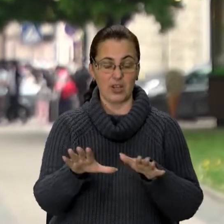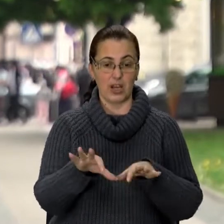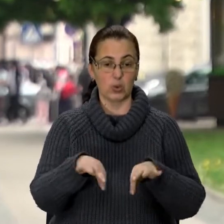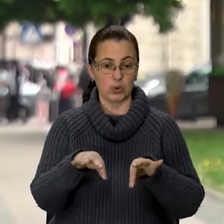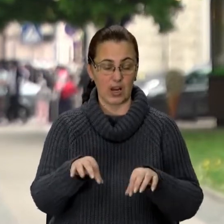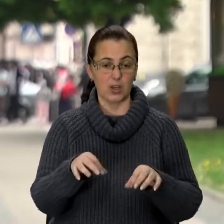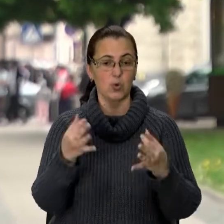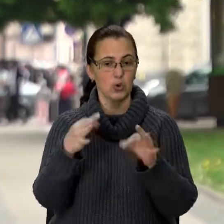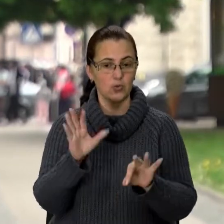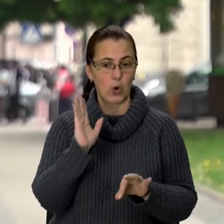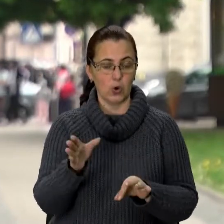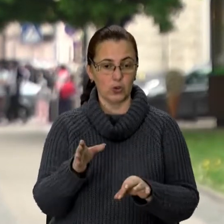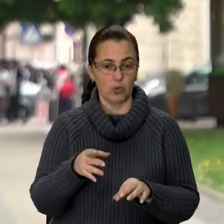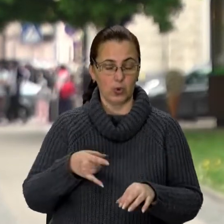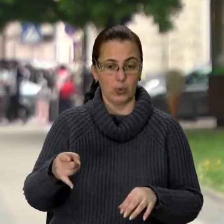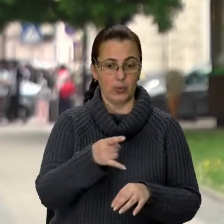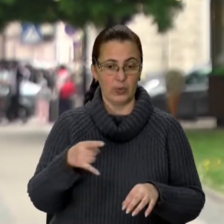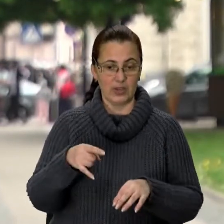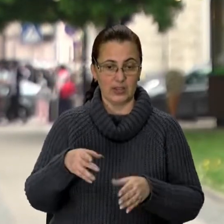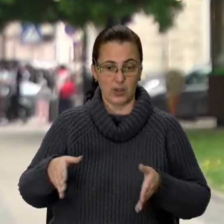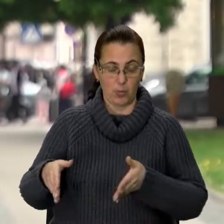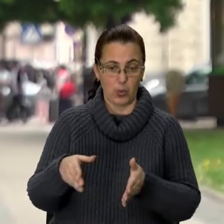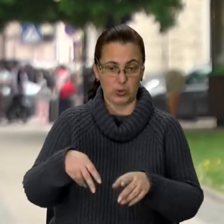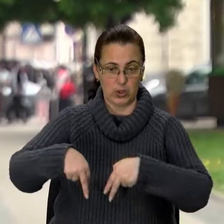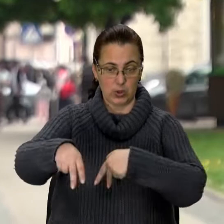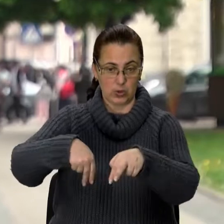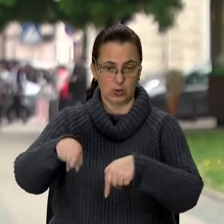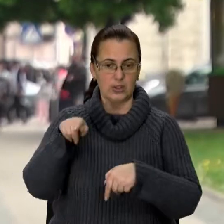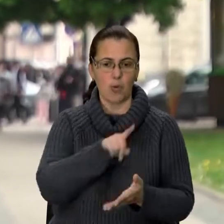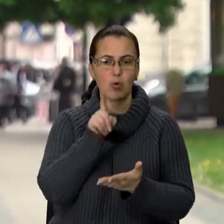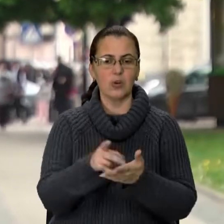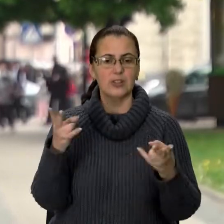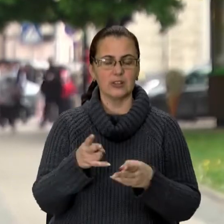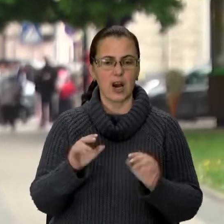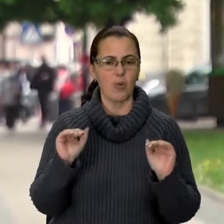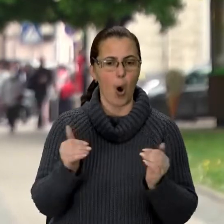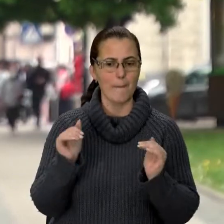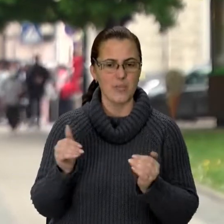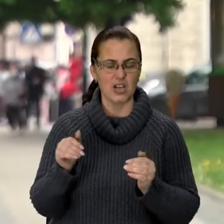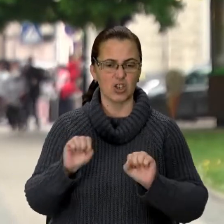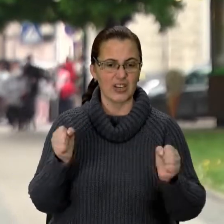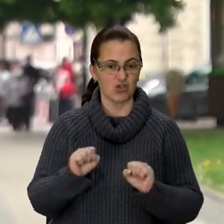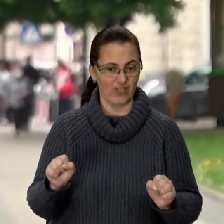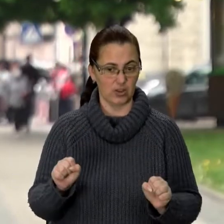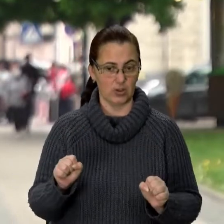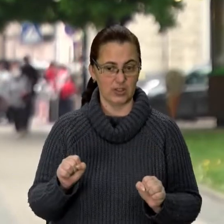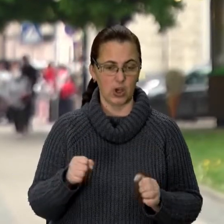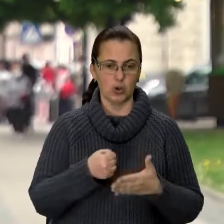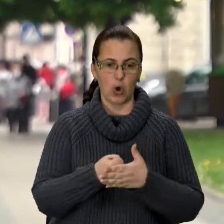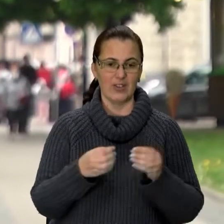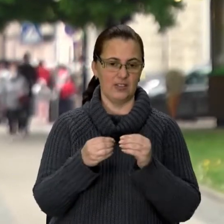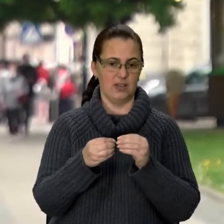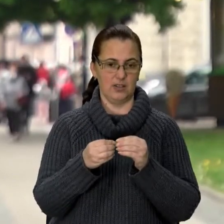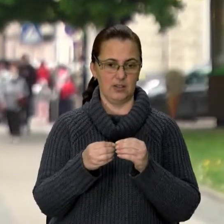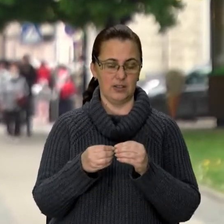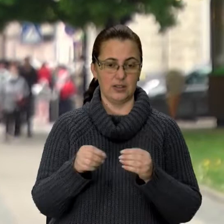пересуватися на тротуарах, то звичайно, що там обов'язково повинні бути обмеження швидкості до 10. Тобто